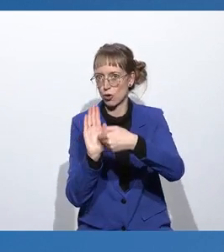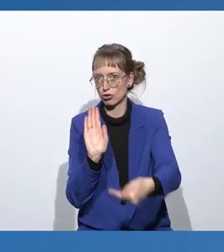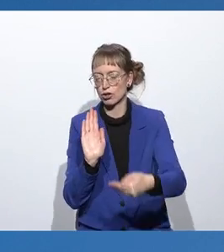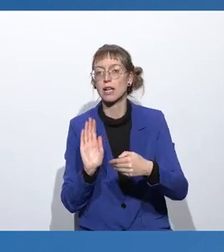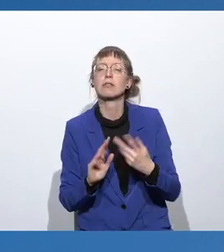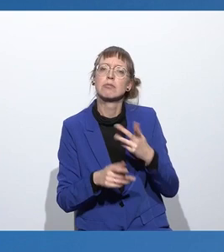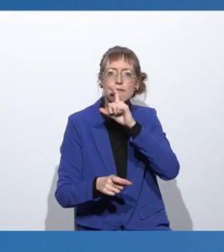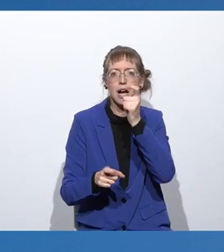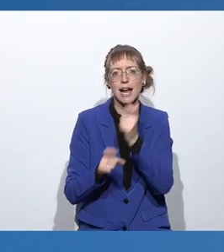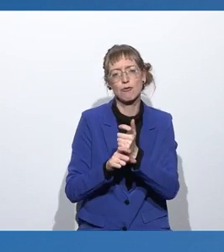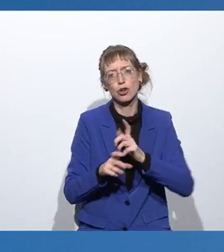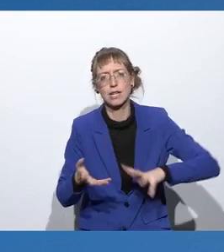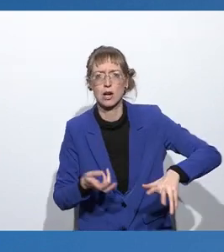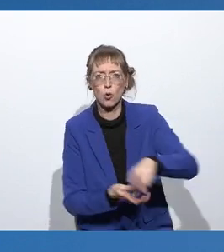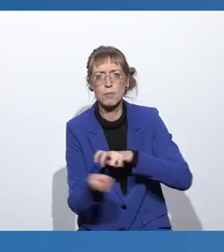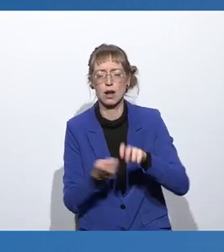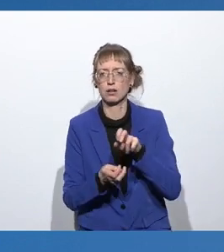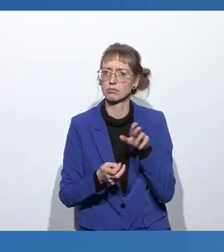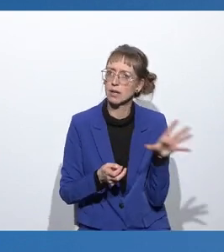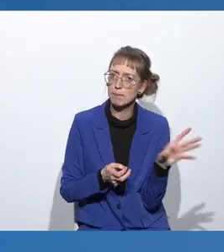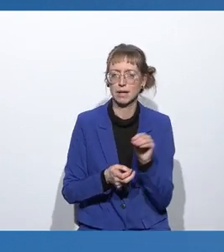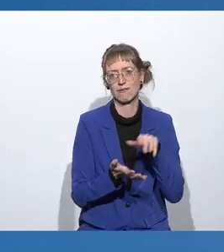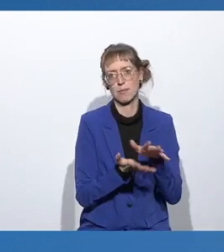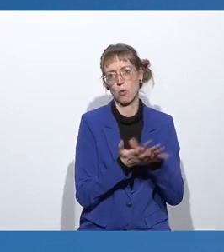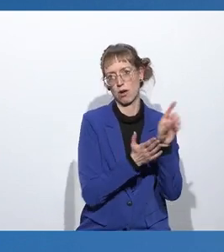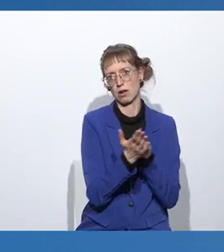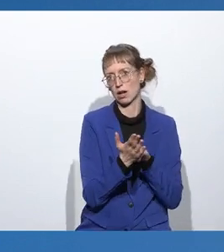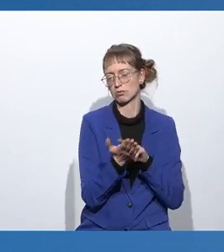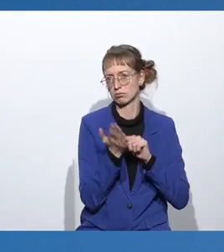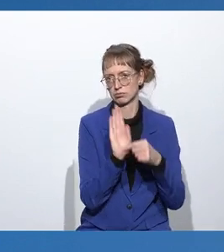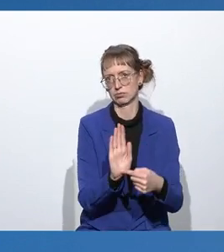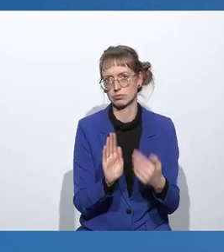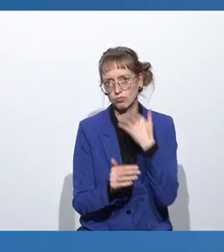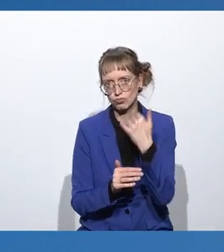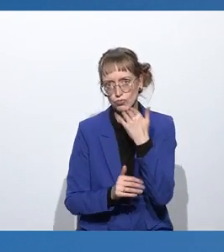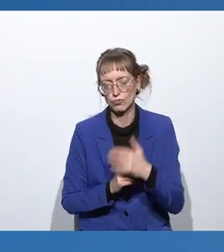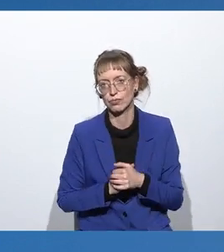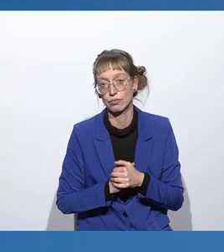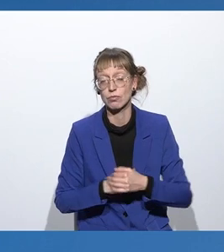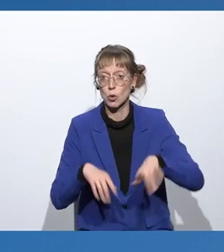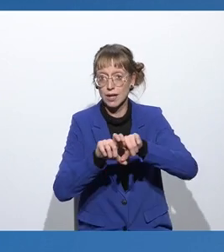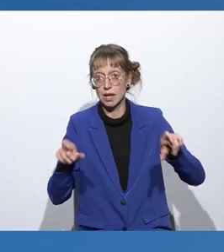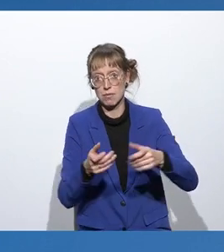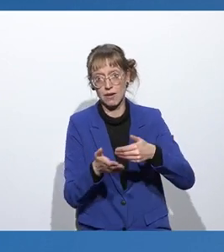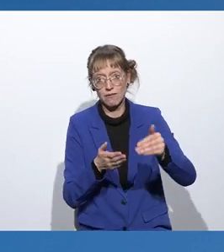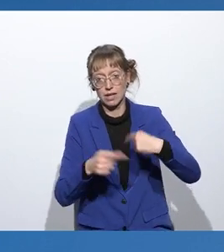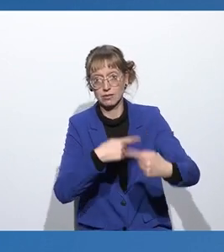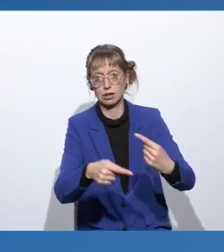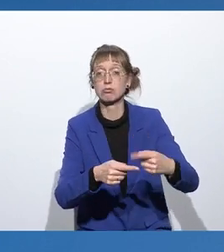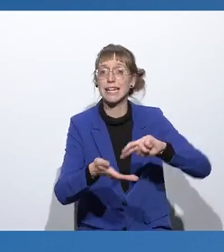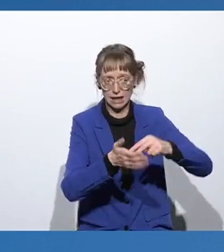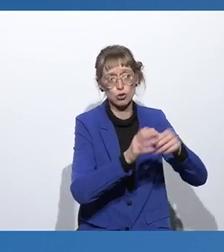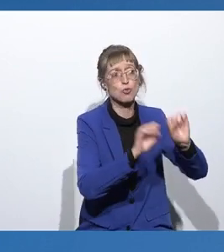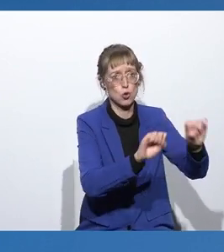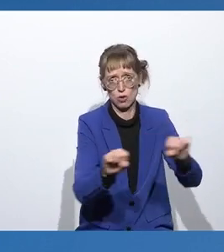mit Verbraucherdaten illustrieren. Unternehmerische Weiterentwicklung darf nicht nur vom technisch Möglichen bestimmt